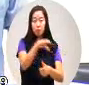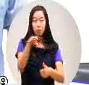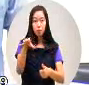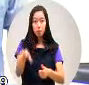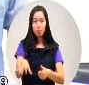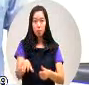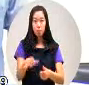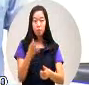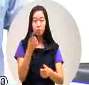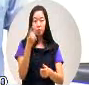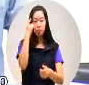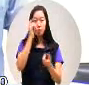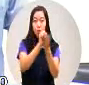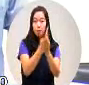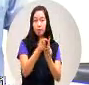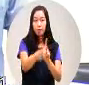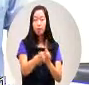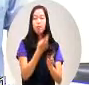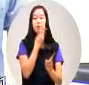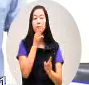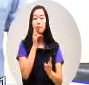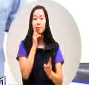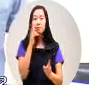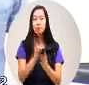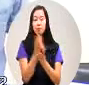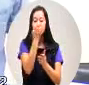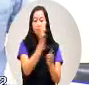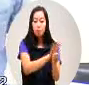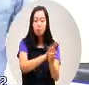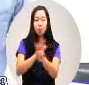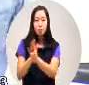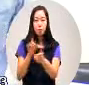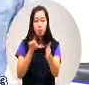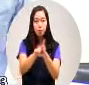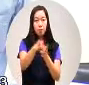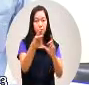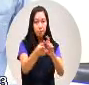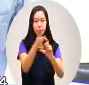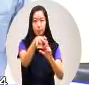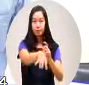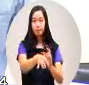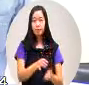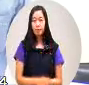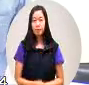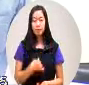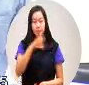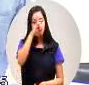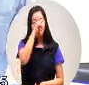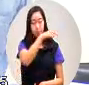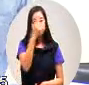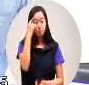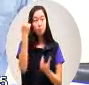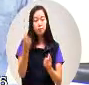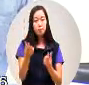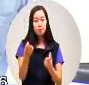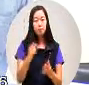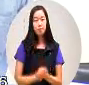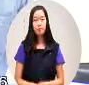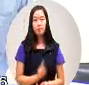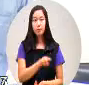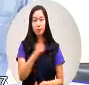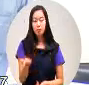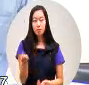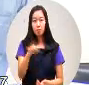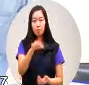呢当作梅子的辅导专区那么他们也是蛮认同来我们看这